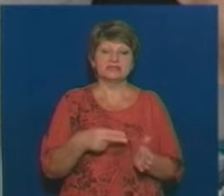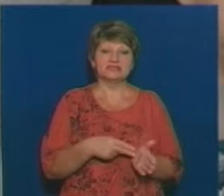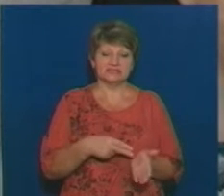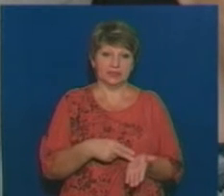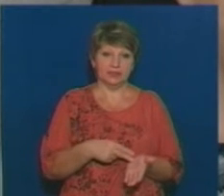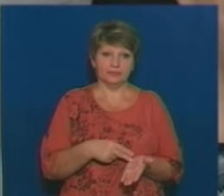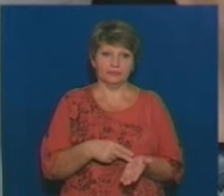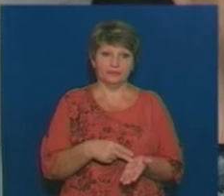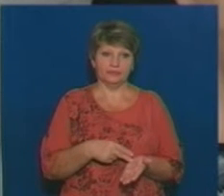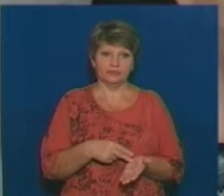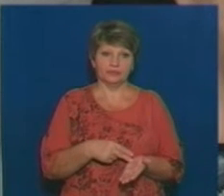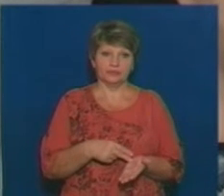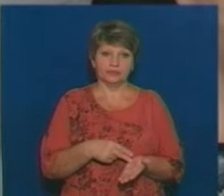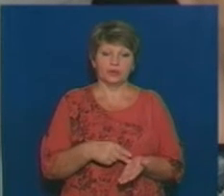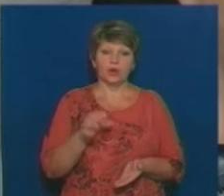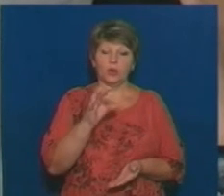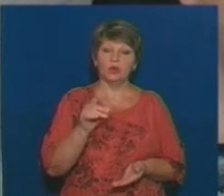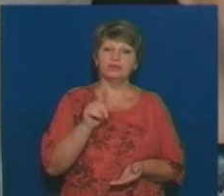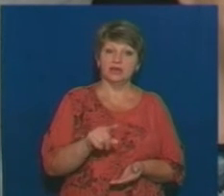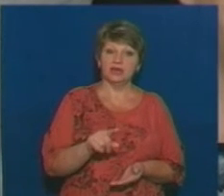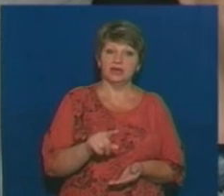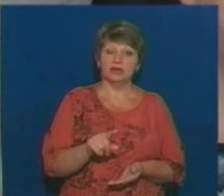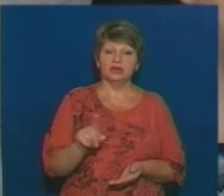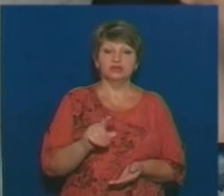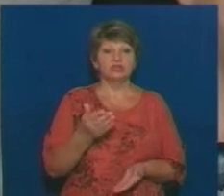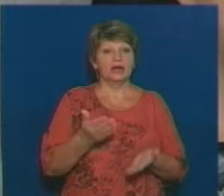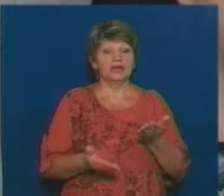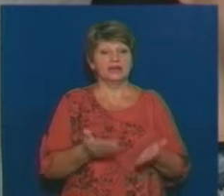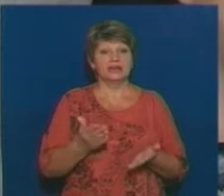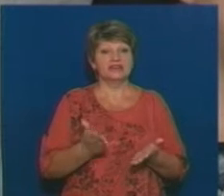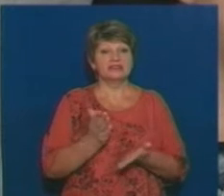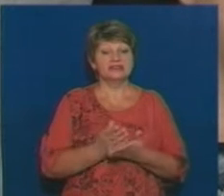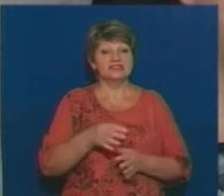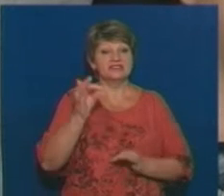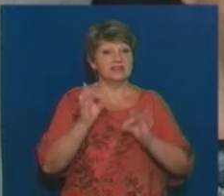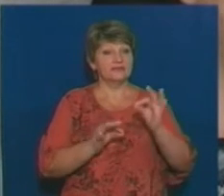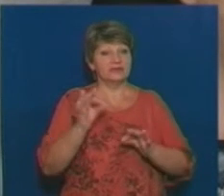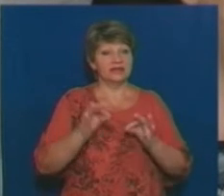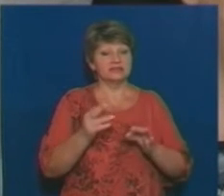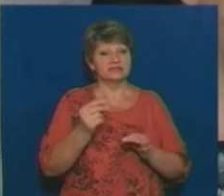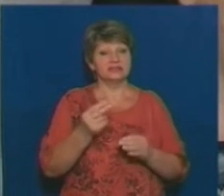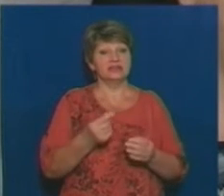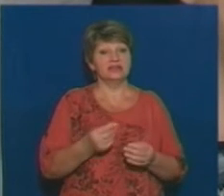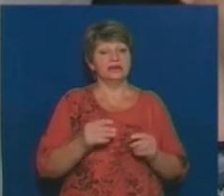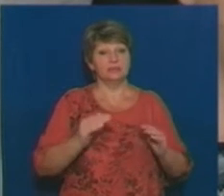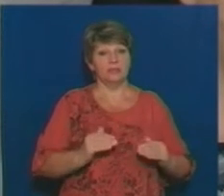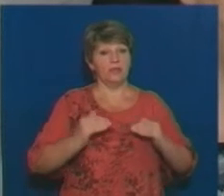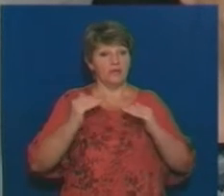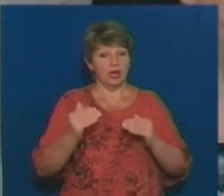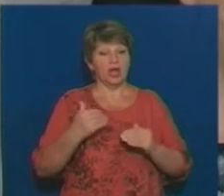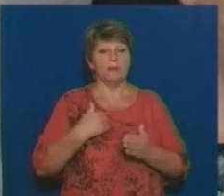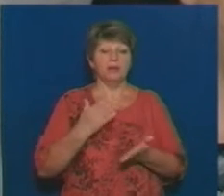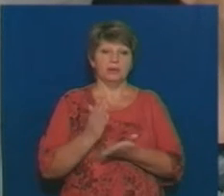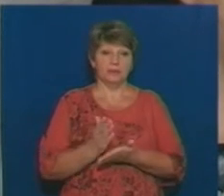І в доларі вказано про те, що якщо є індекс інфляції, повищаються ціни, ми маємо право, за ключа